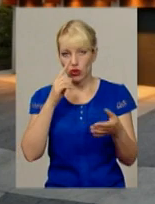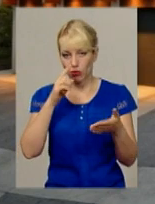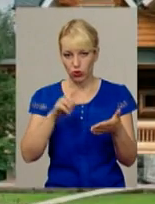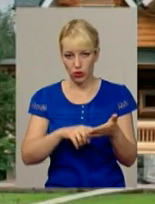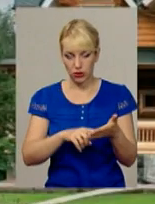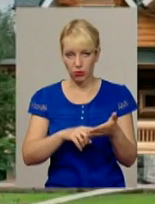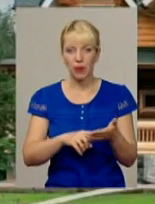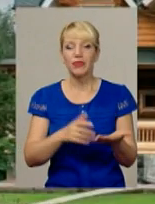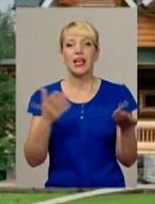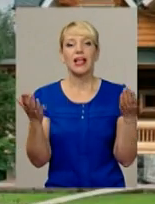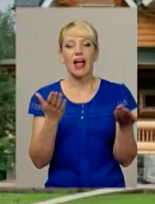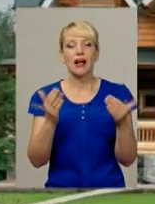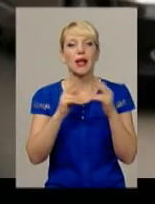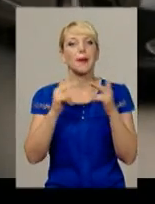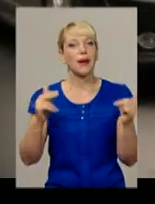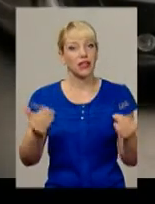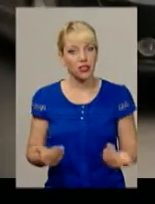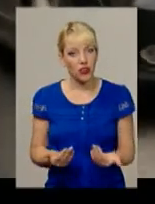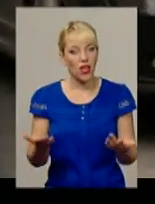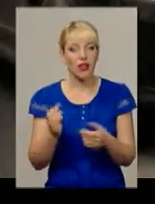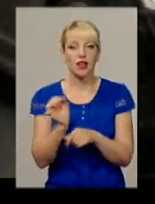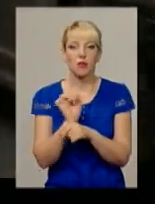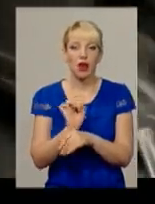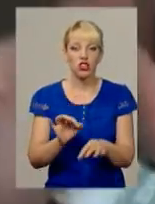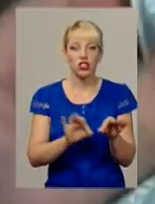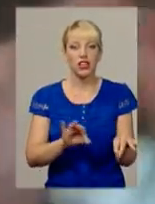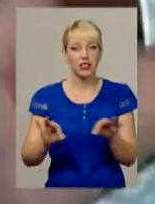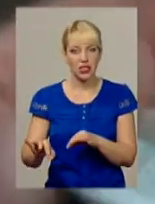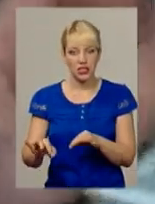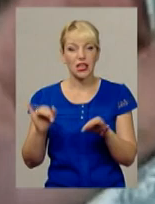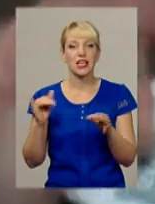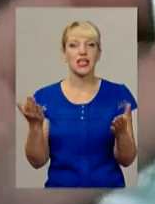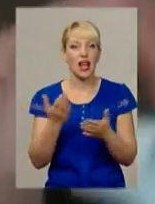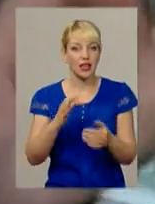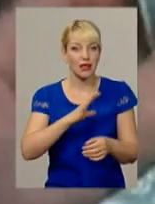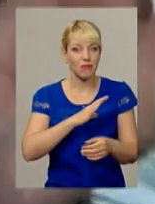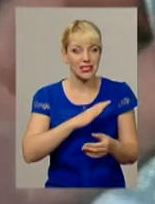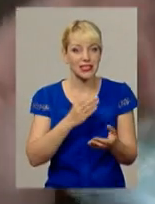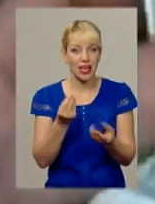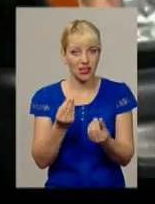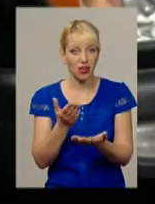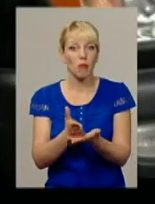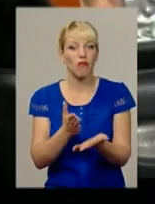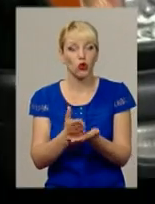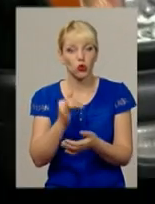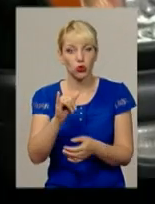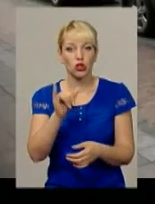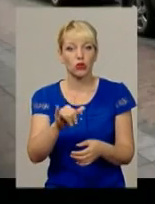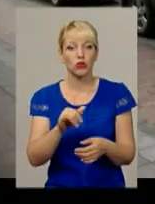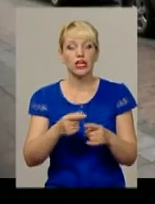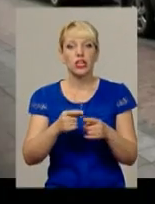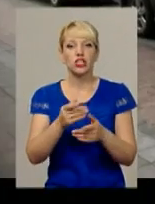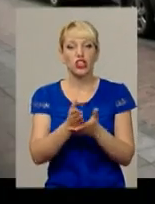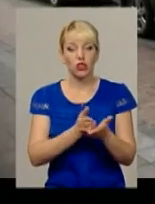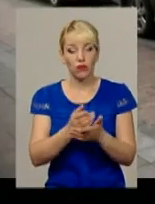В яких маєтках живуть, на яких машинах їздять та якими статками володіють чиновники? Відтепер українці зможуть отримати